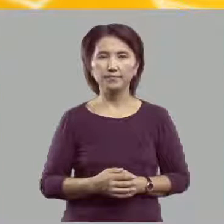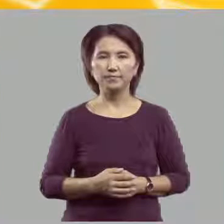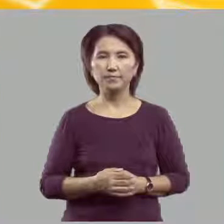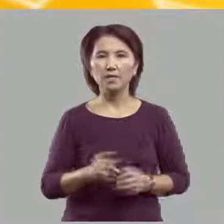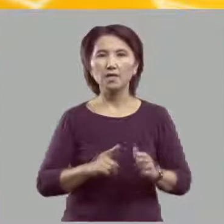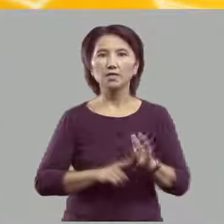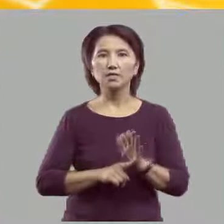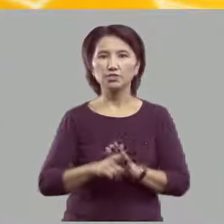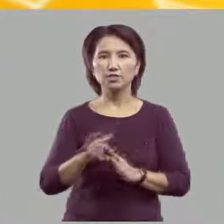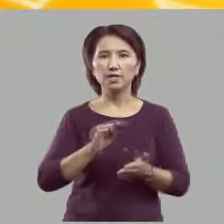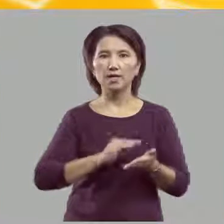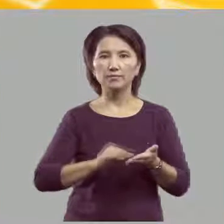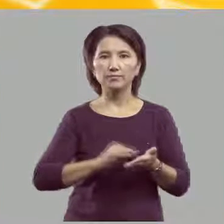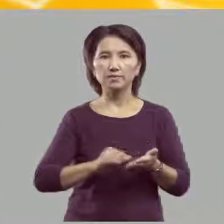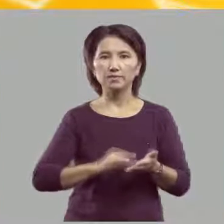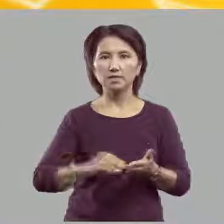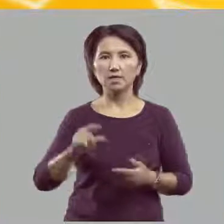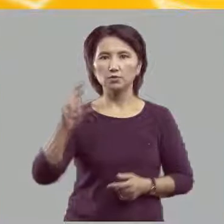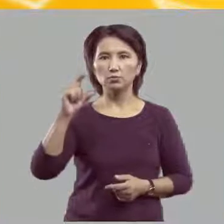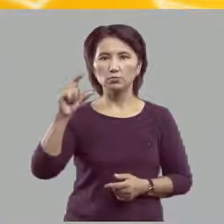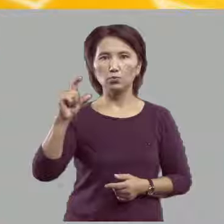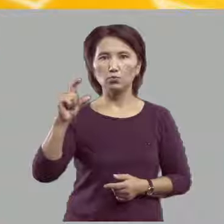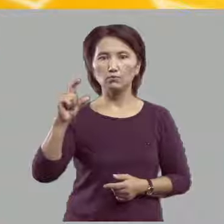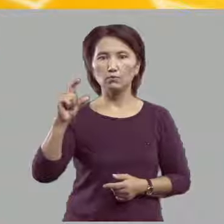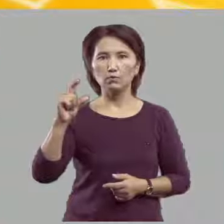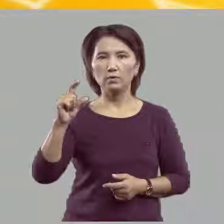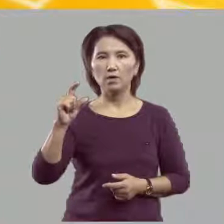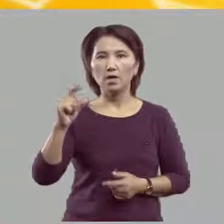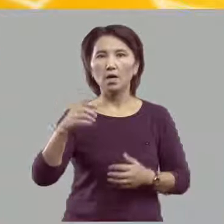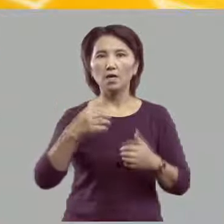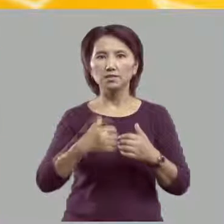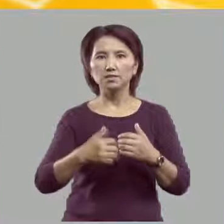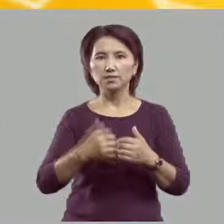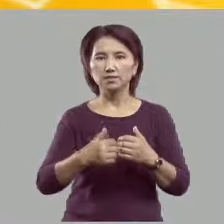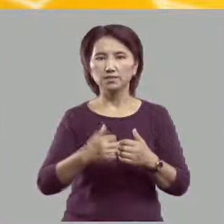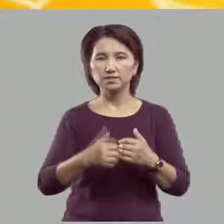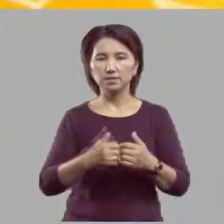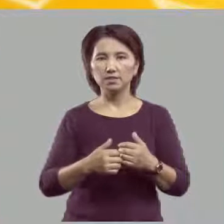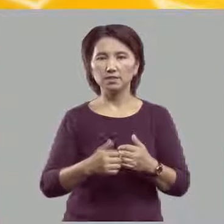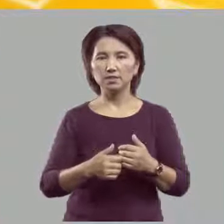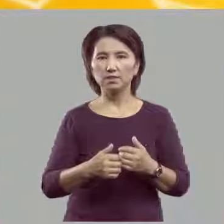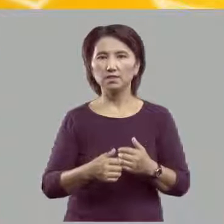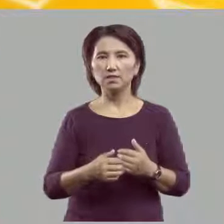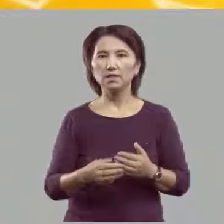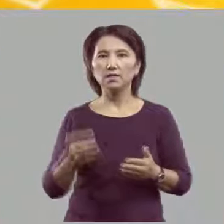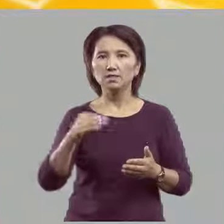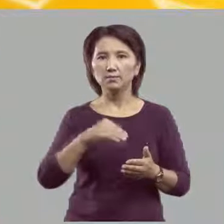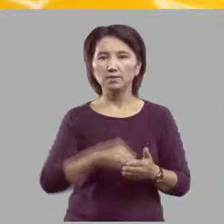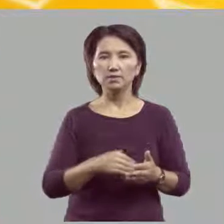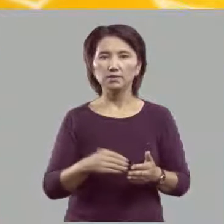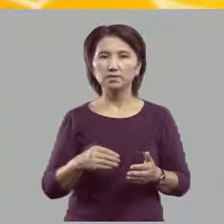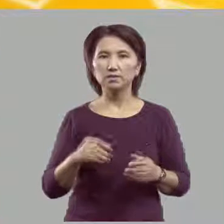Начинаем писать букву от середины дополнительной строки.